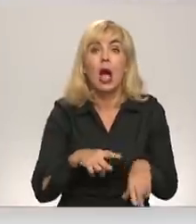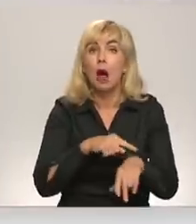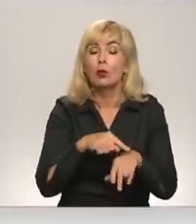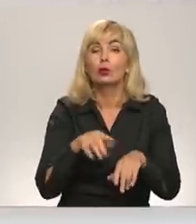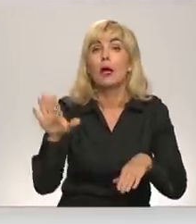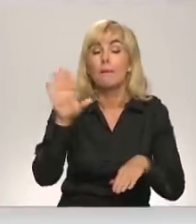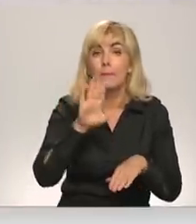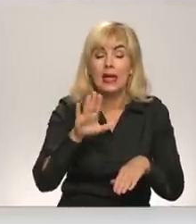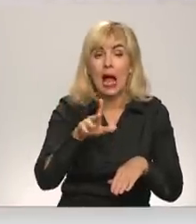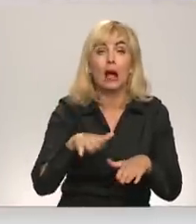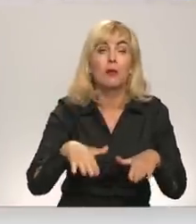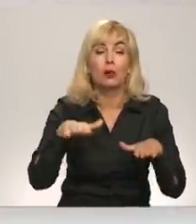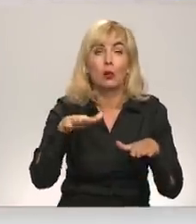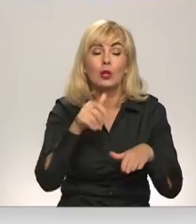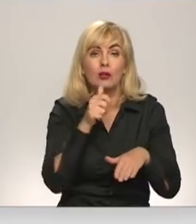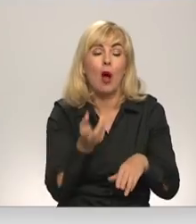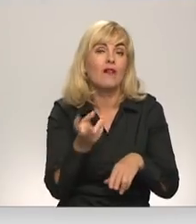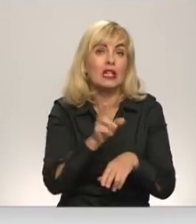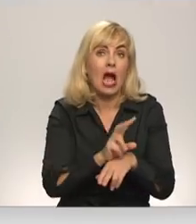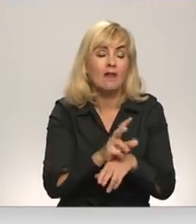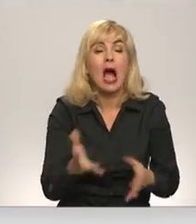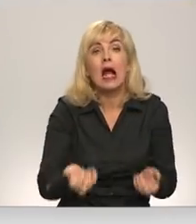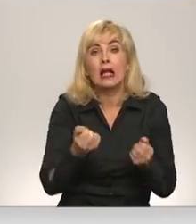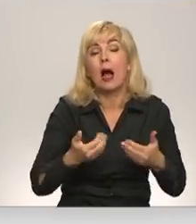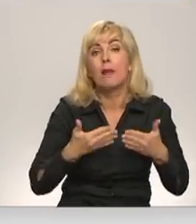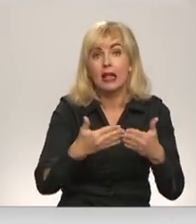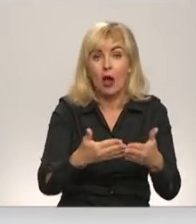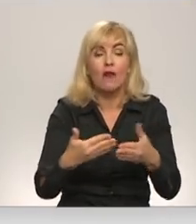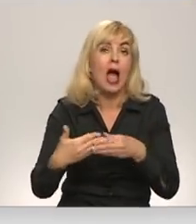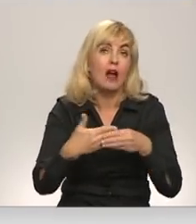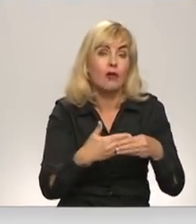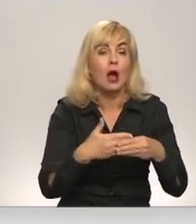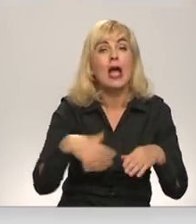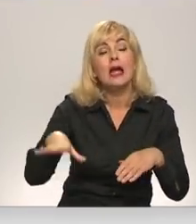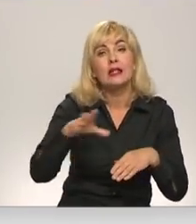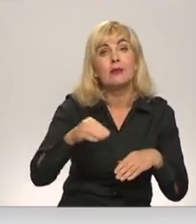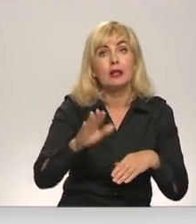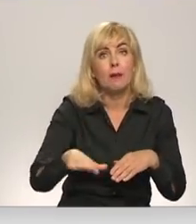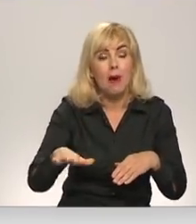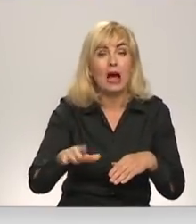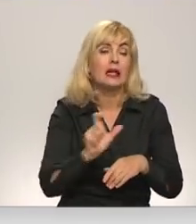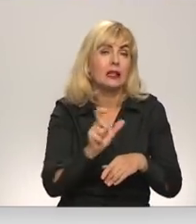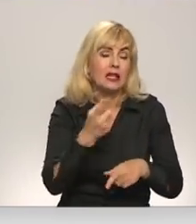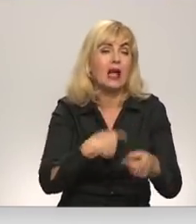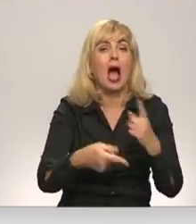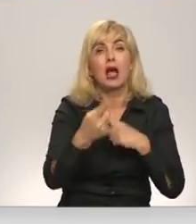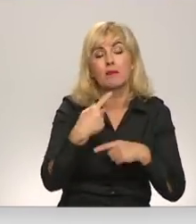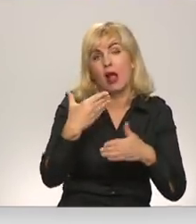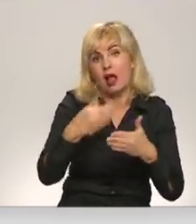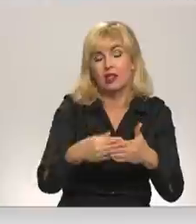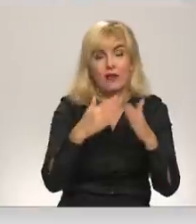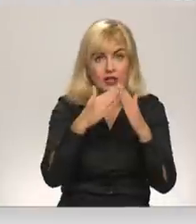pieciem plūdes skartajā teritorija ieradās arī glābējā ar laivām. Evokēta tika kāda ģimene ar bērniem, kas drīz vien pēc tam atgriezās dzīves vietā.